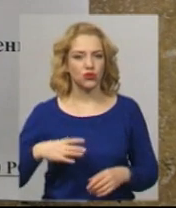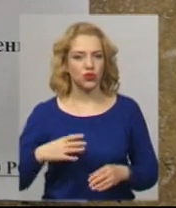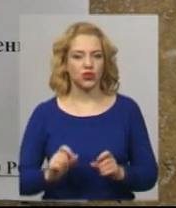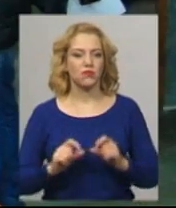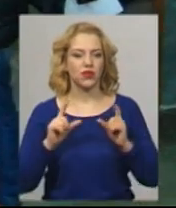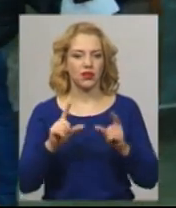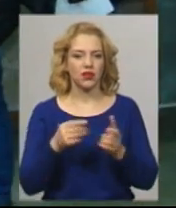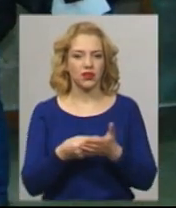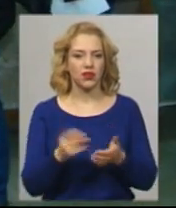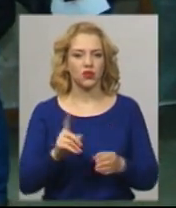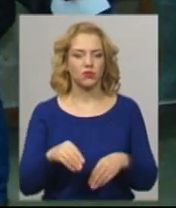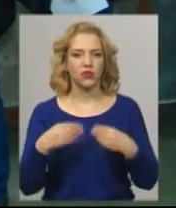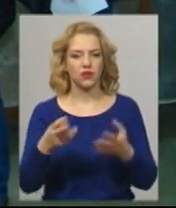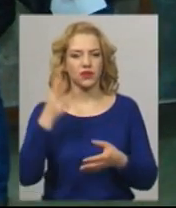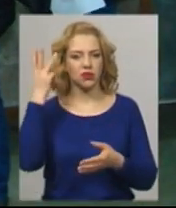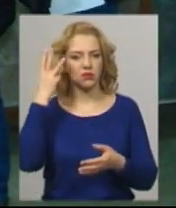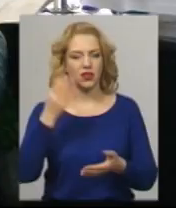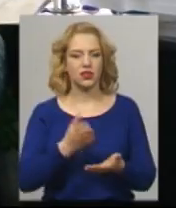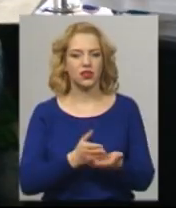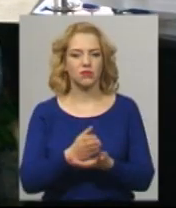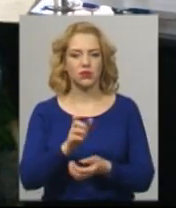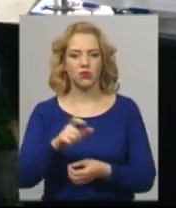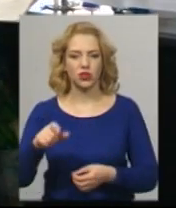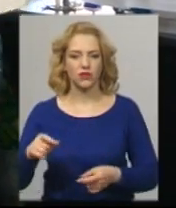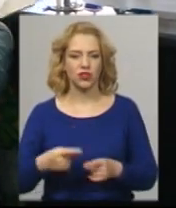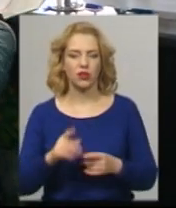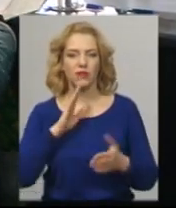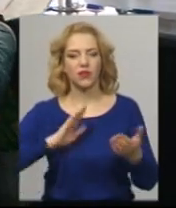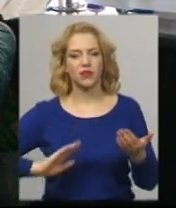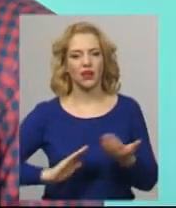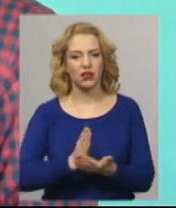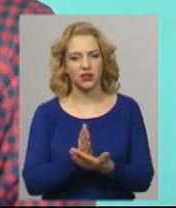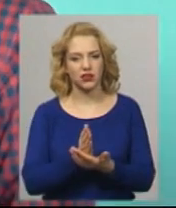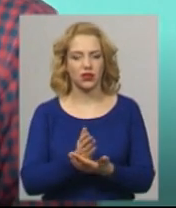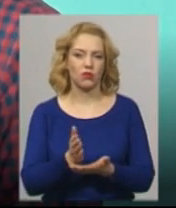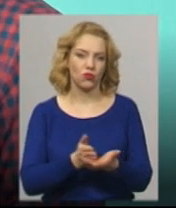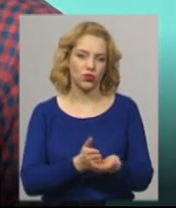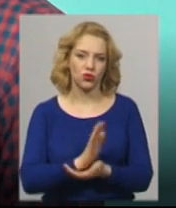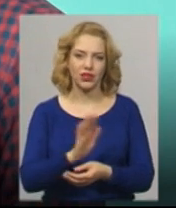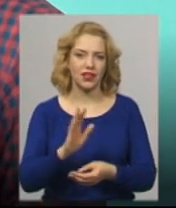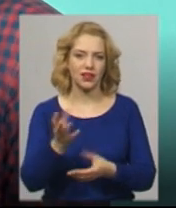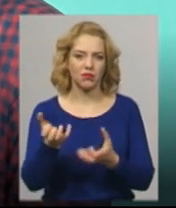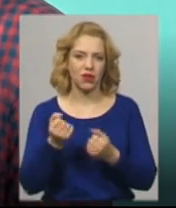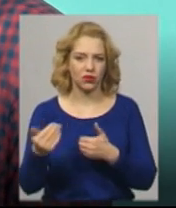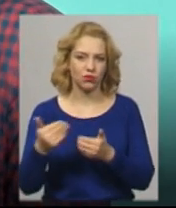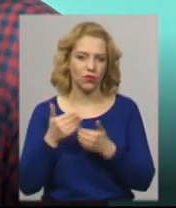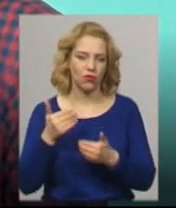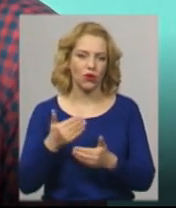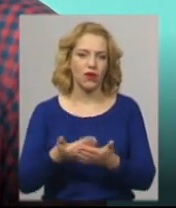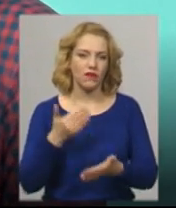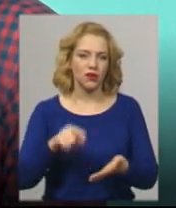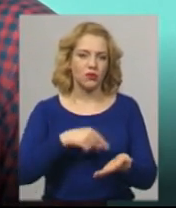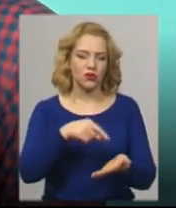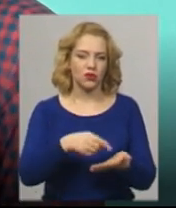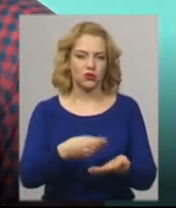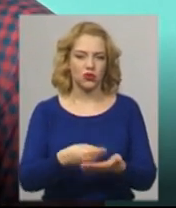надавати хмельницьким споживачам якісні послуги та не дотуватися з міського бюджету. Якщо порівнювати решту підприємства